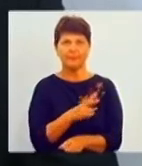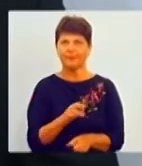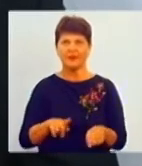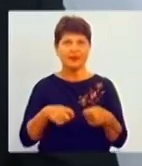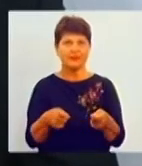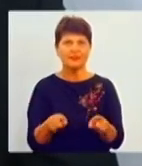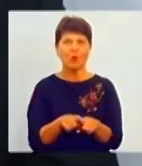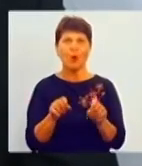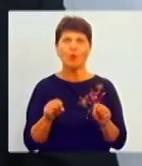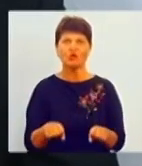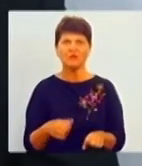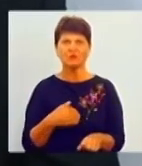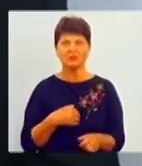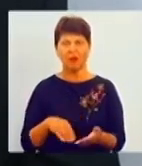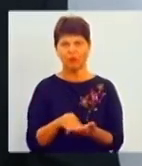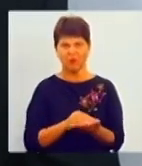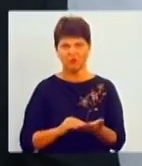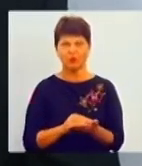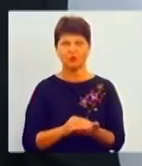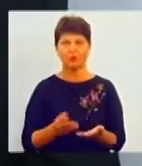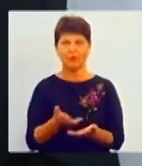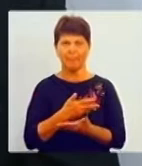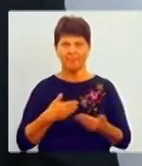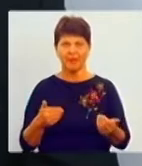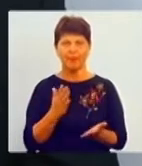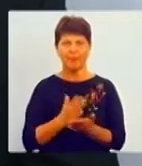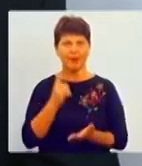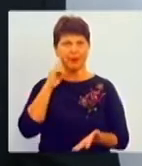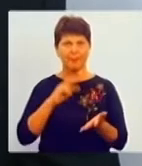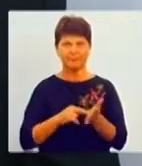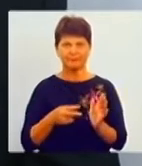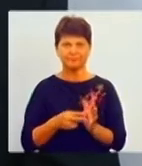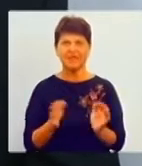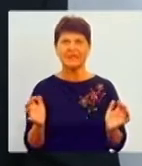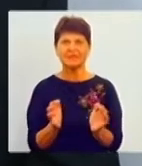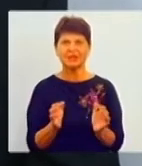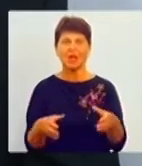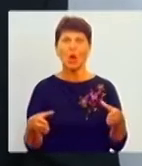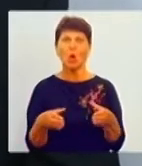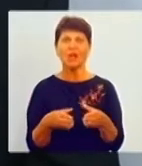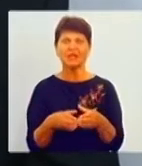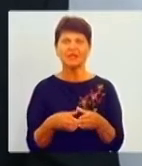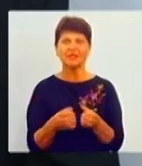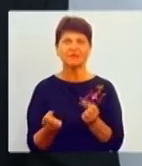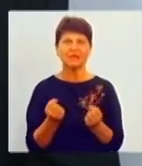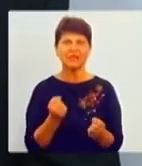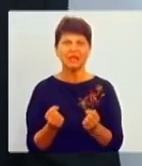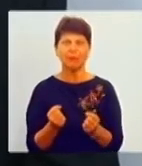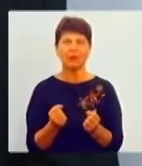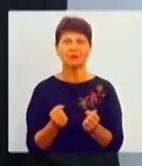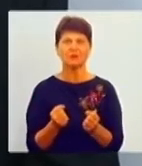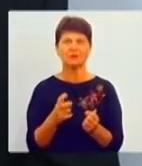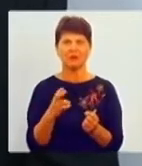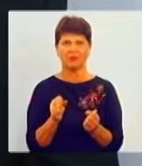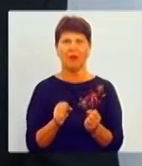можливості. І, повторюсь, ми маємо надію зараз зберегти колектив, втриматись на ногах